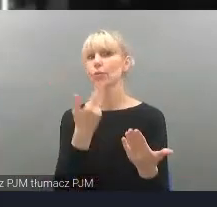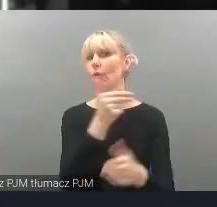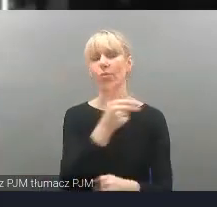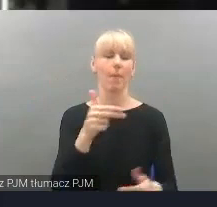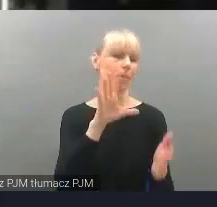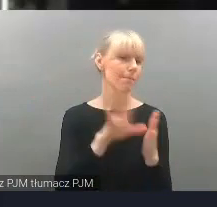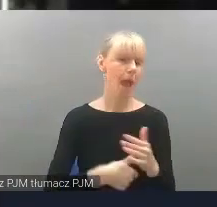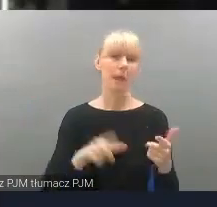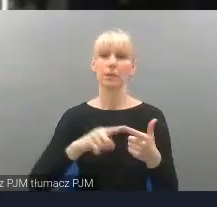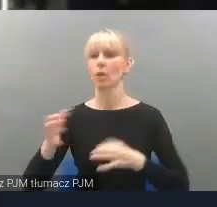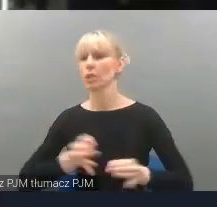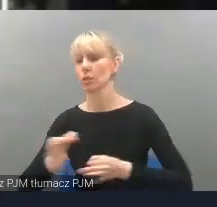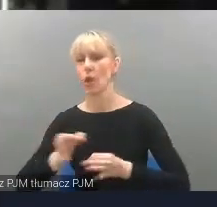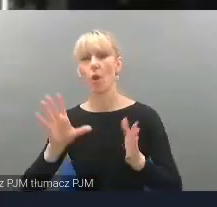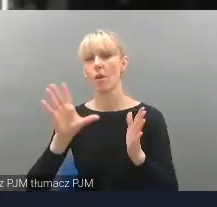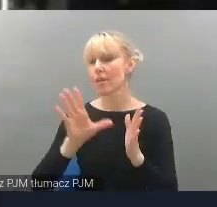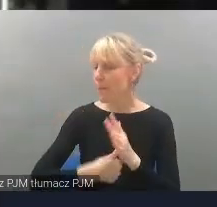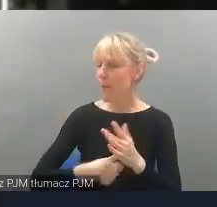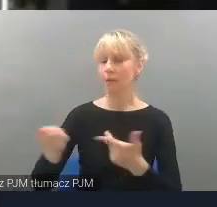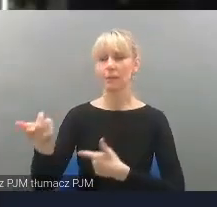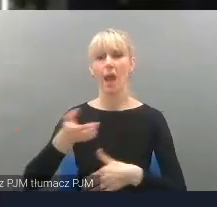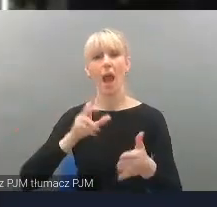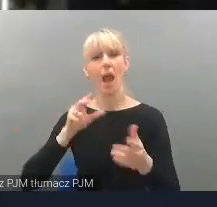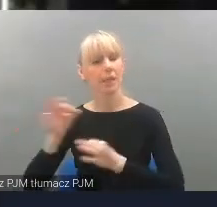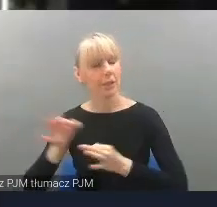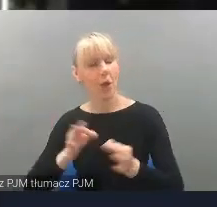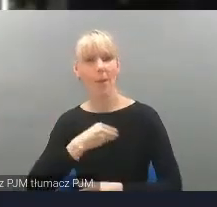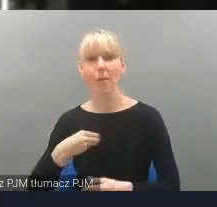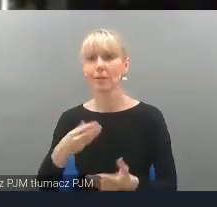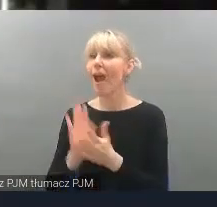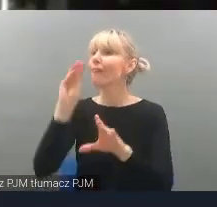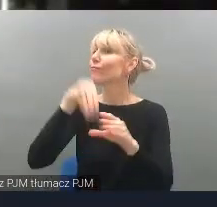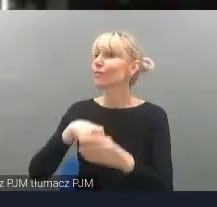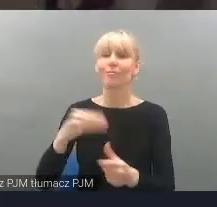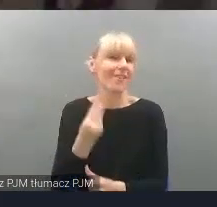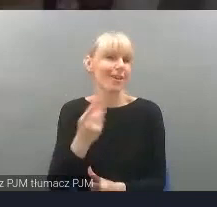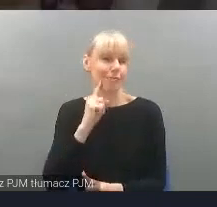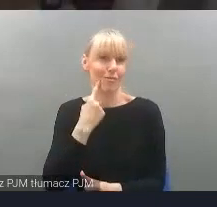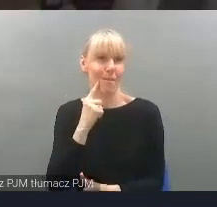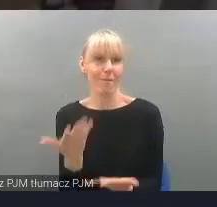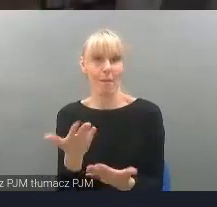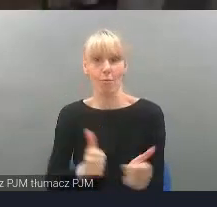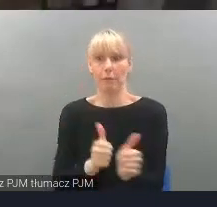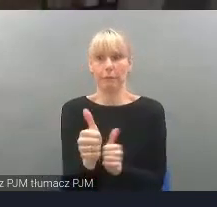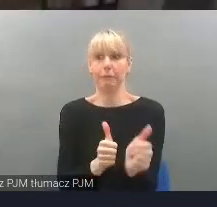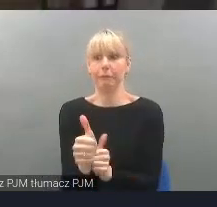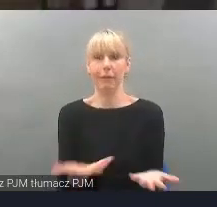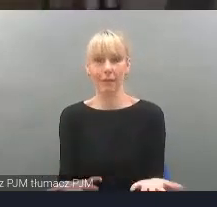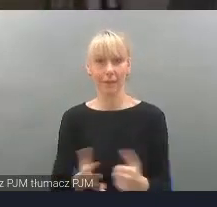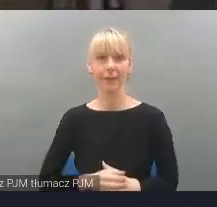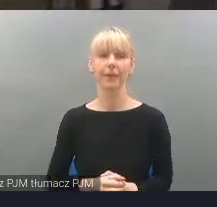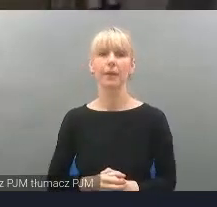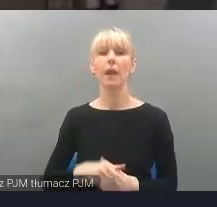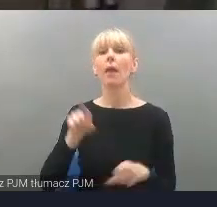historii miasta, na temat historii Polski. To jeszcze się przy tym dobrze bawią, bo jest element rywalizacji. W muzeum zastosowano